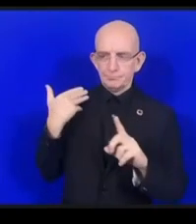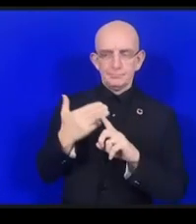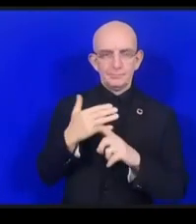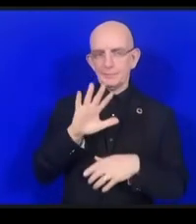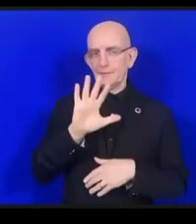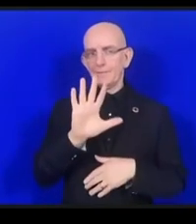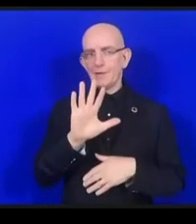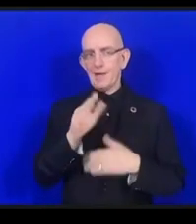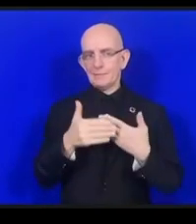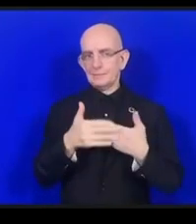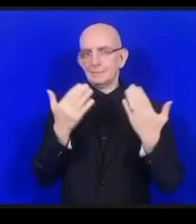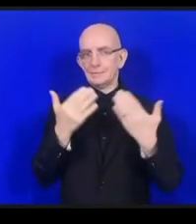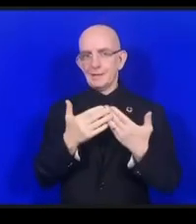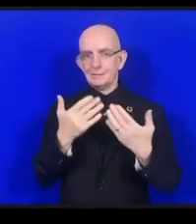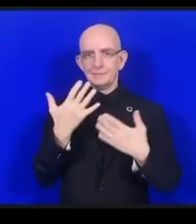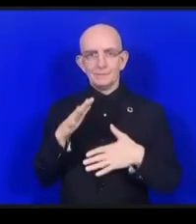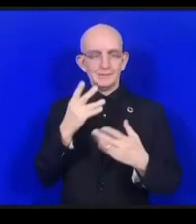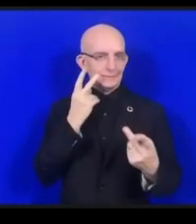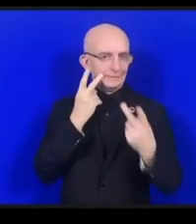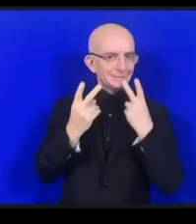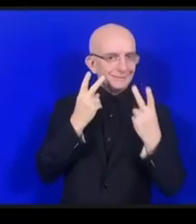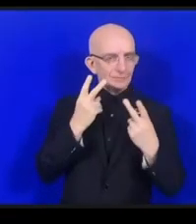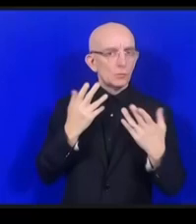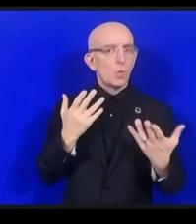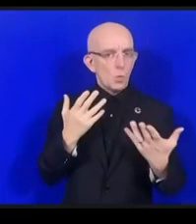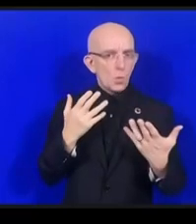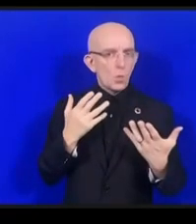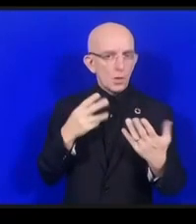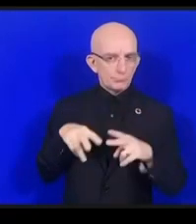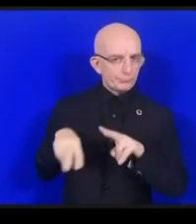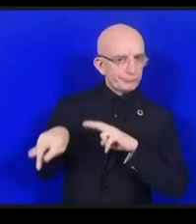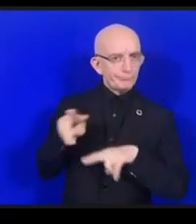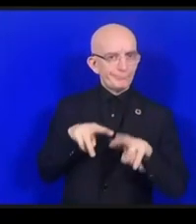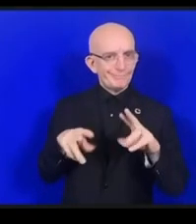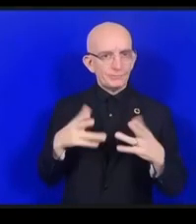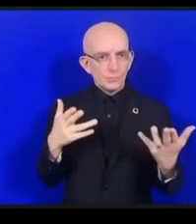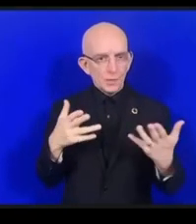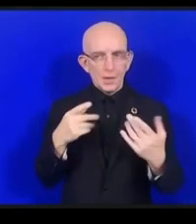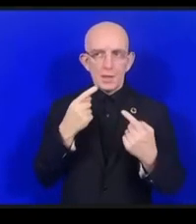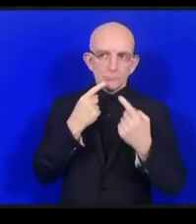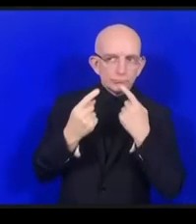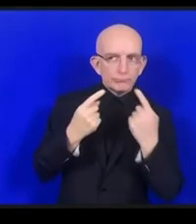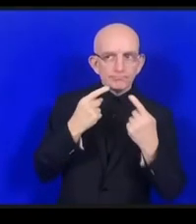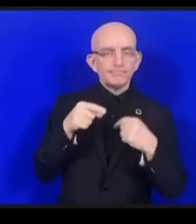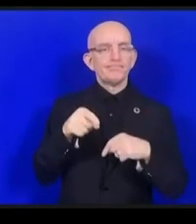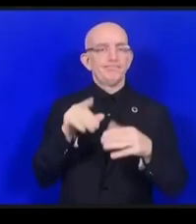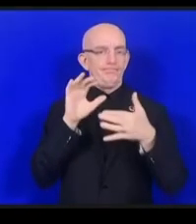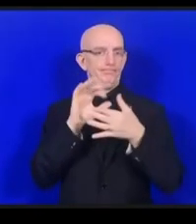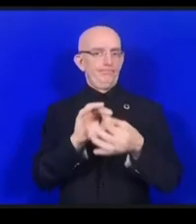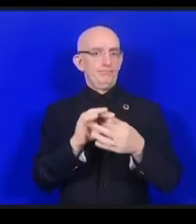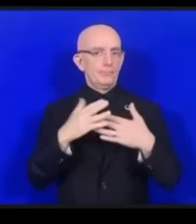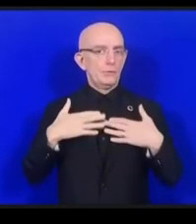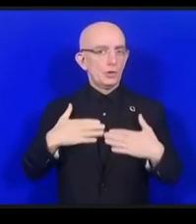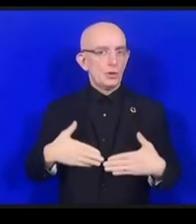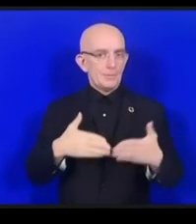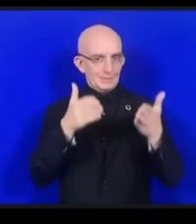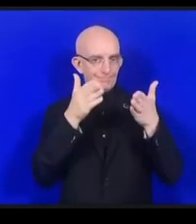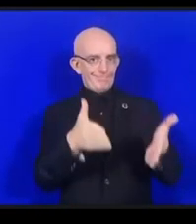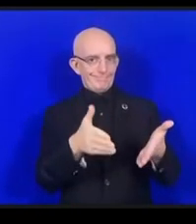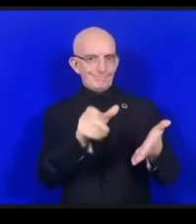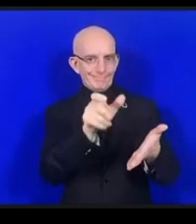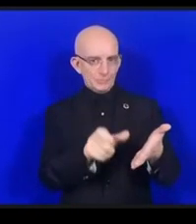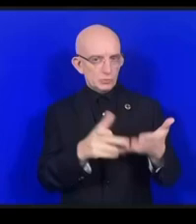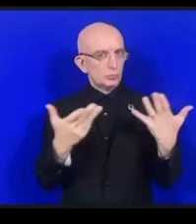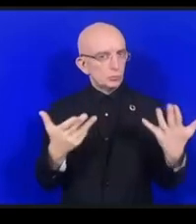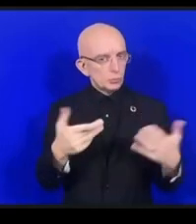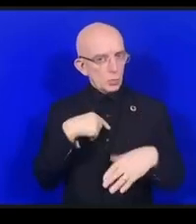ヒューマンセンタードでしたそこで私の質問はあなたとそしてIoTのDCにとってそれがどういう